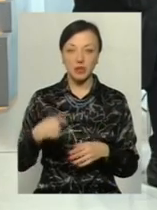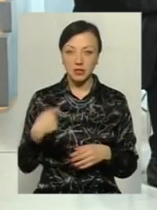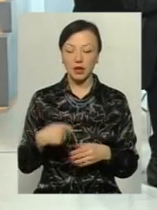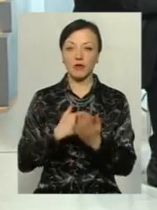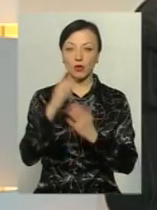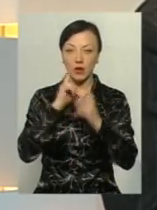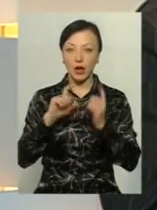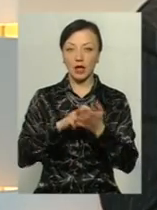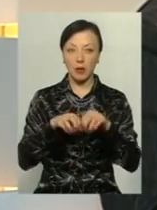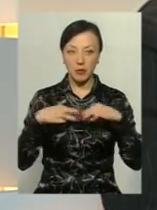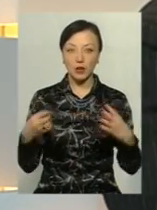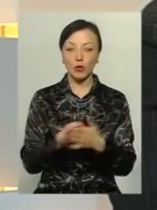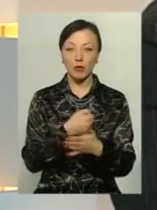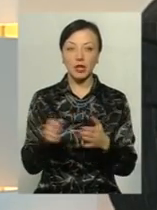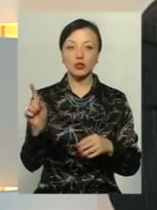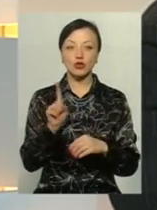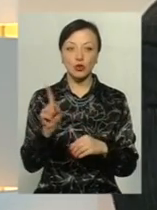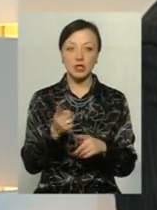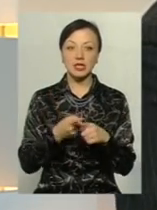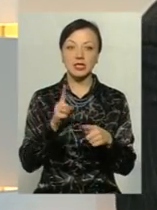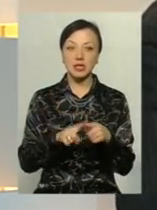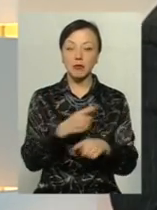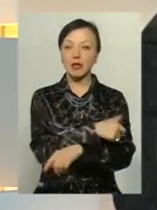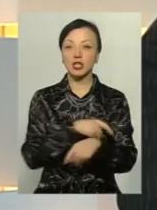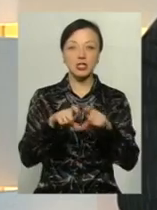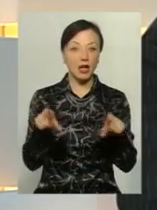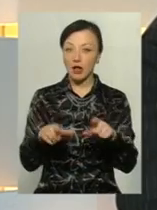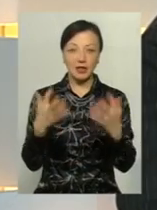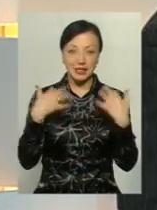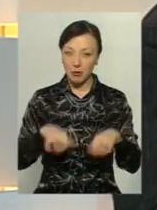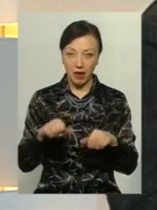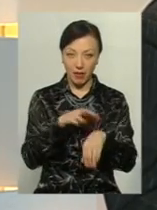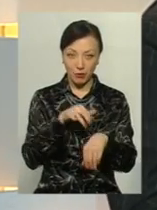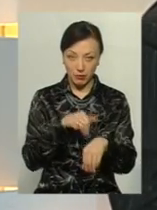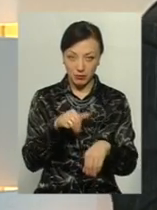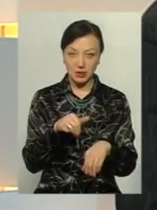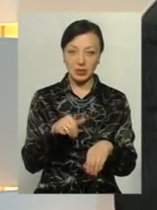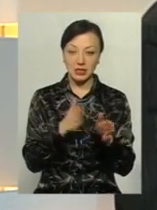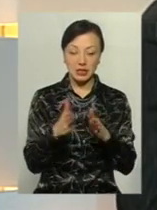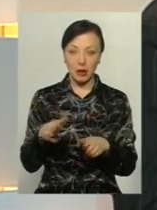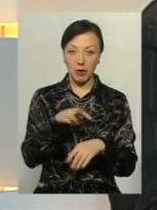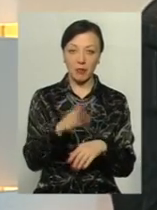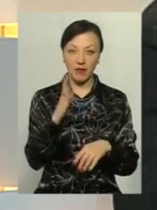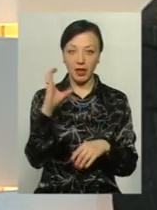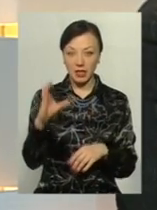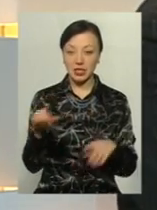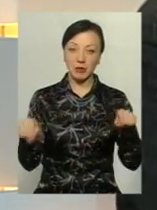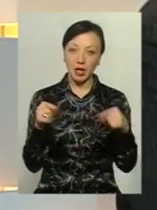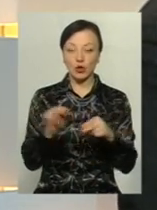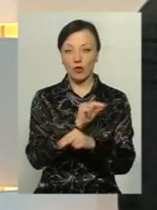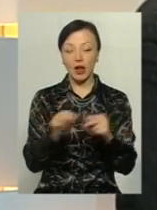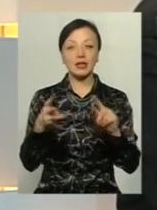Органу раду, Кабмін, і добилися того, що ці медичні заклади не забрали в системи МВС, і вони забезпечують реабілітацію, лікування.